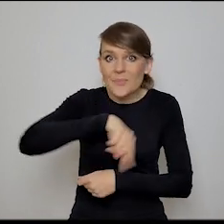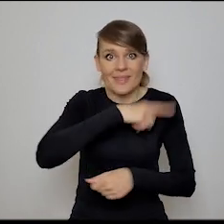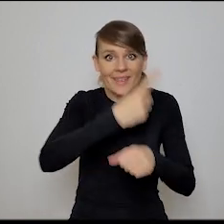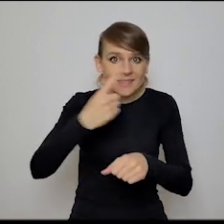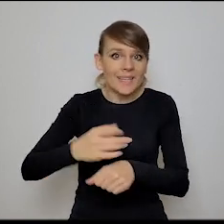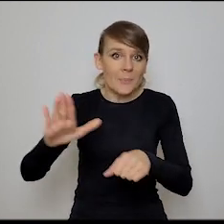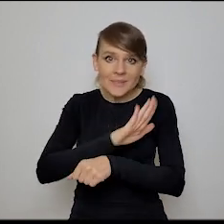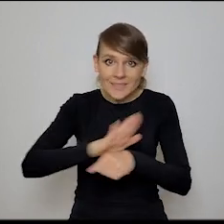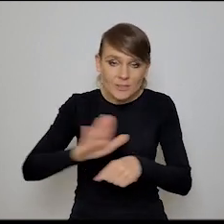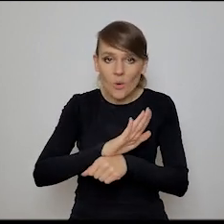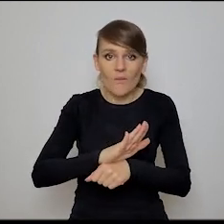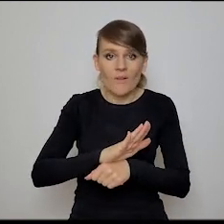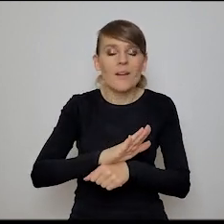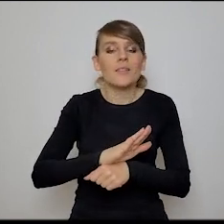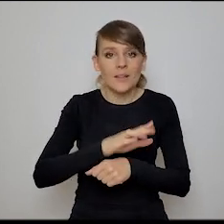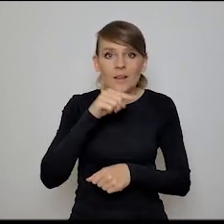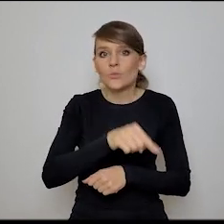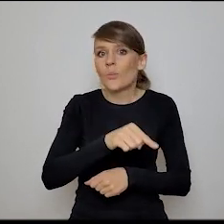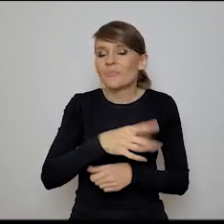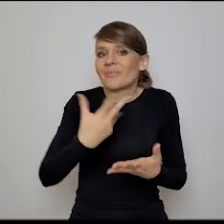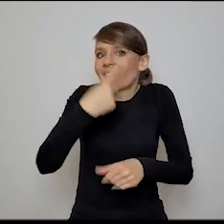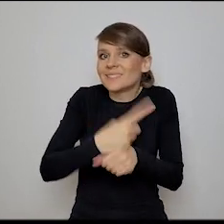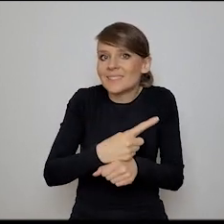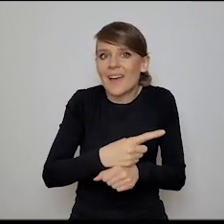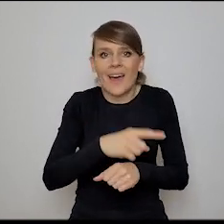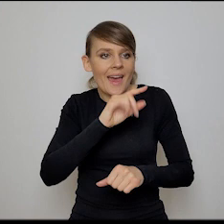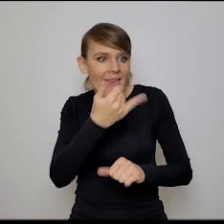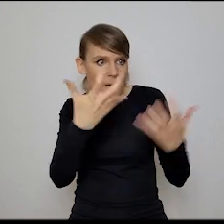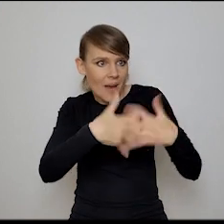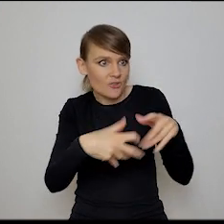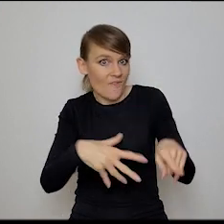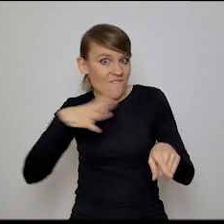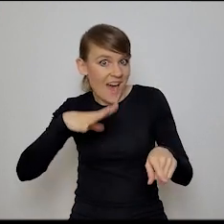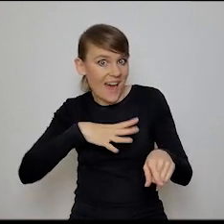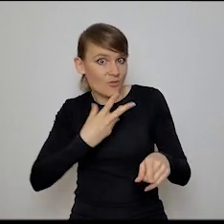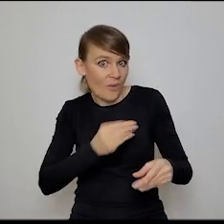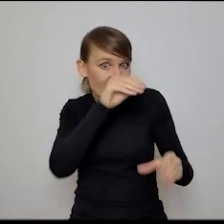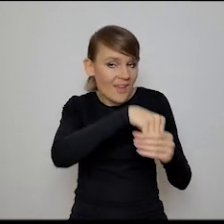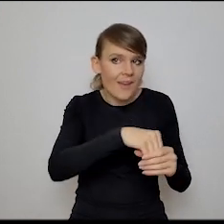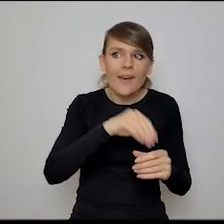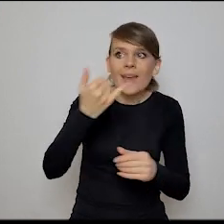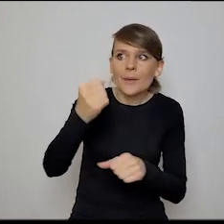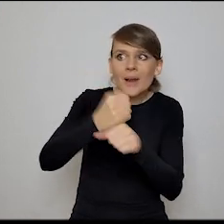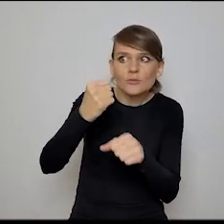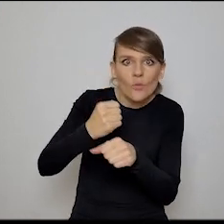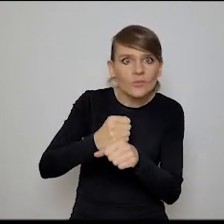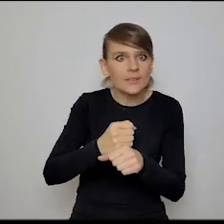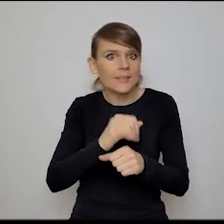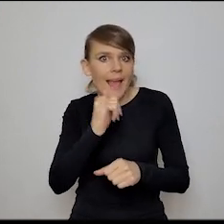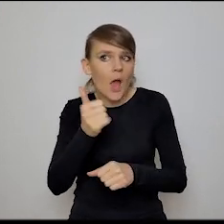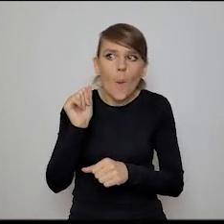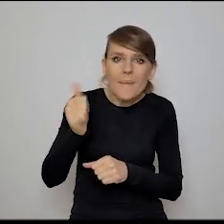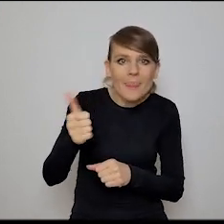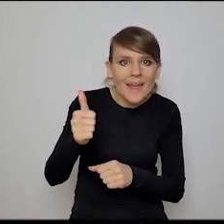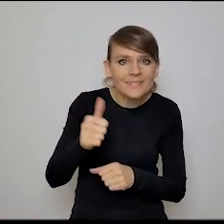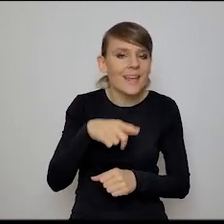biznesowe, decyzje, jakie maszyny inwestować, z jakimi pracownikami, w jakiej kompetencje inwestować, że one są podyktowane,